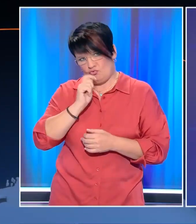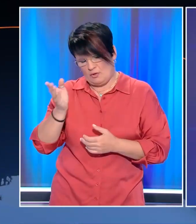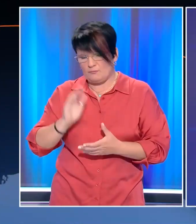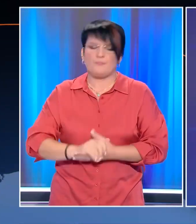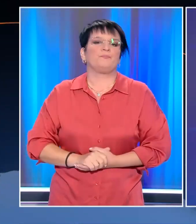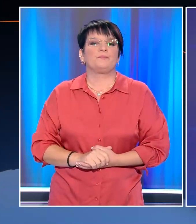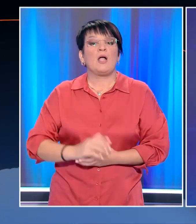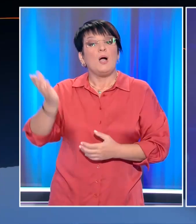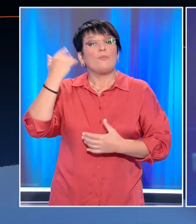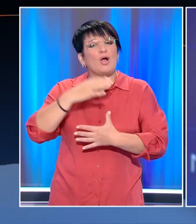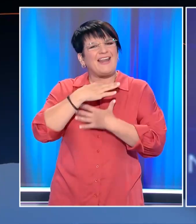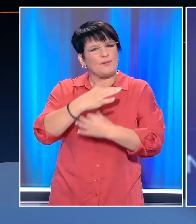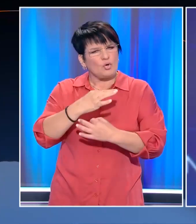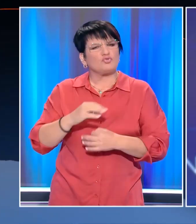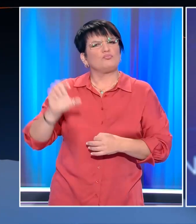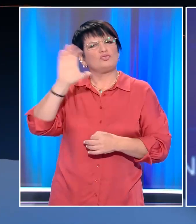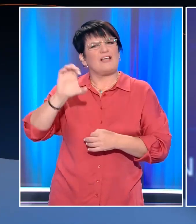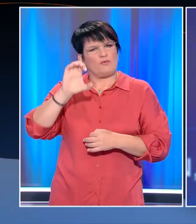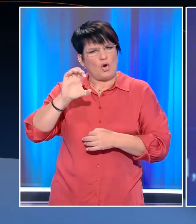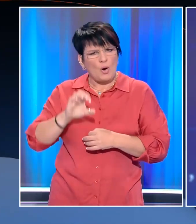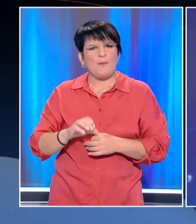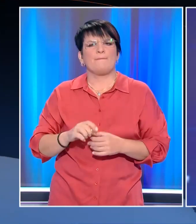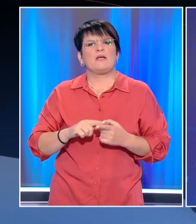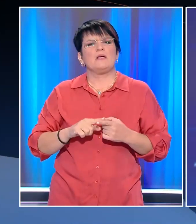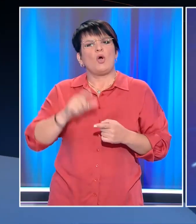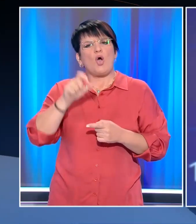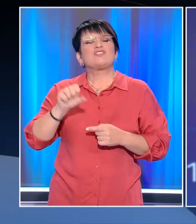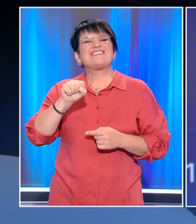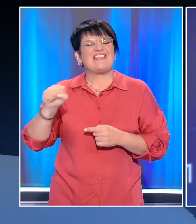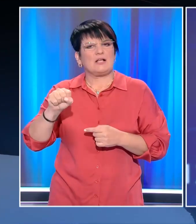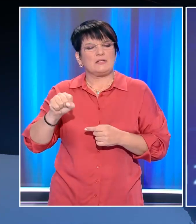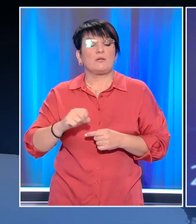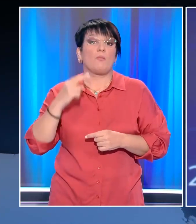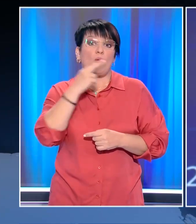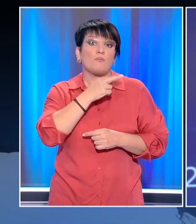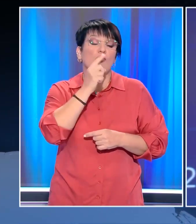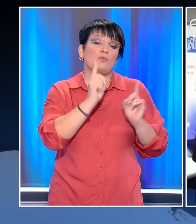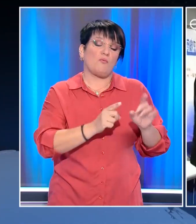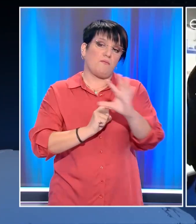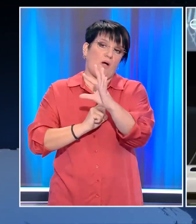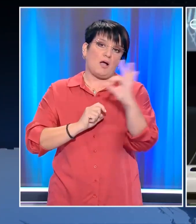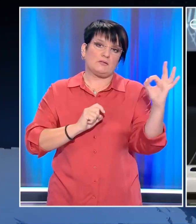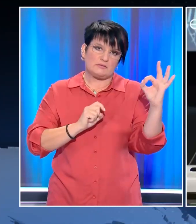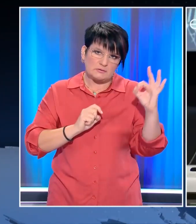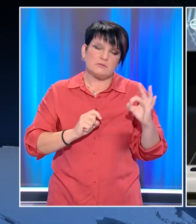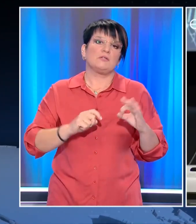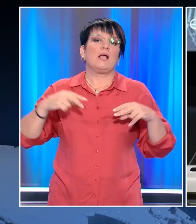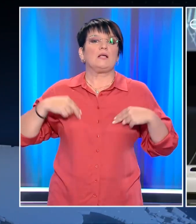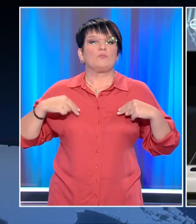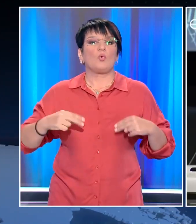επίτροπος της Κύπρου, στην Ευρωπαϊκή Ένωση Χρήστος Τηλιανίδης, θα είναι με απόφαση του Πρωθυπουργού ο νέος Υπουργός Κλιματικής